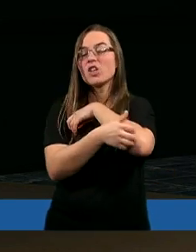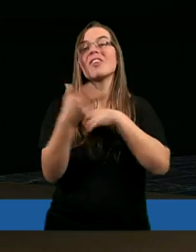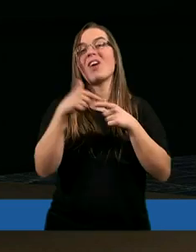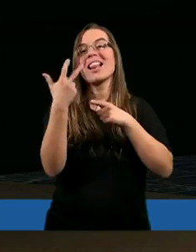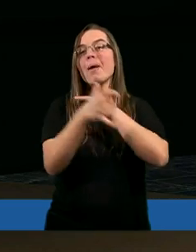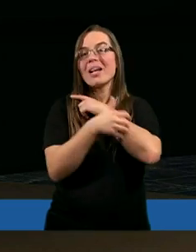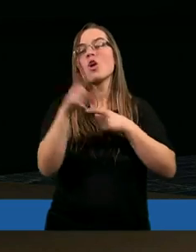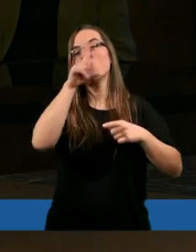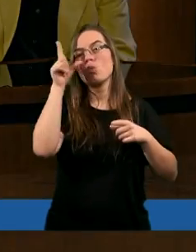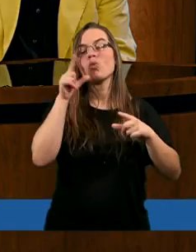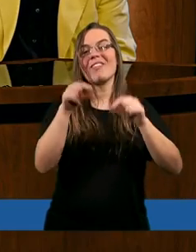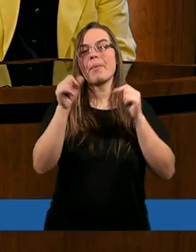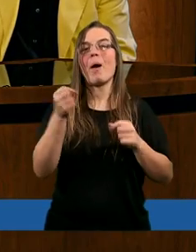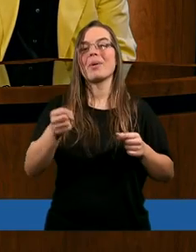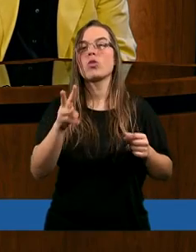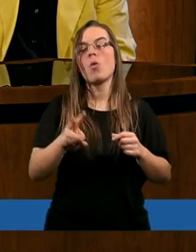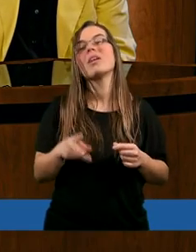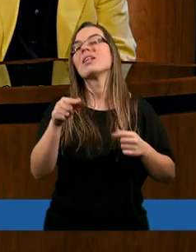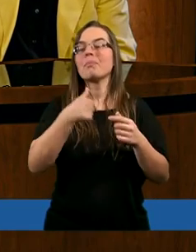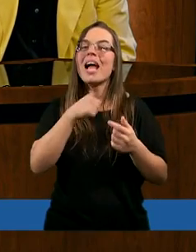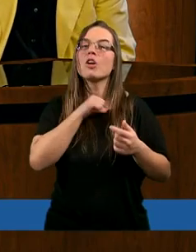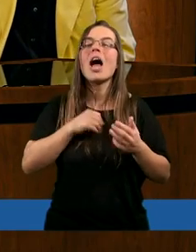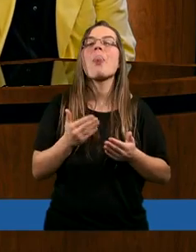najbiedniejszego, najbiedniejszych. No właśnie, mi się tutaj też